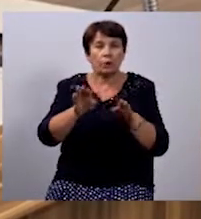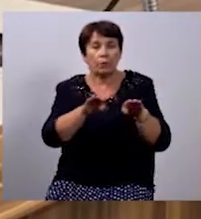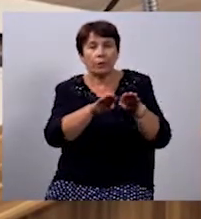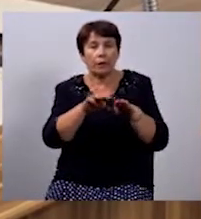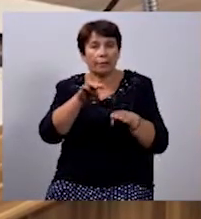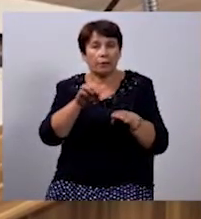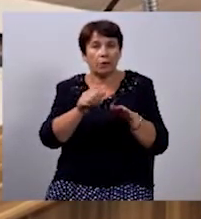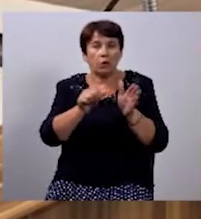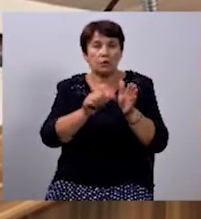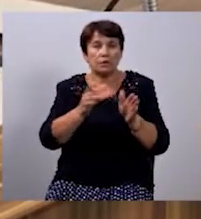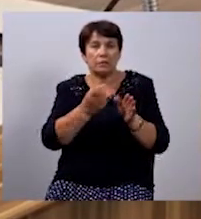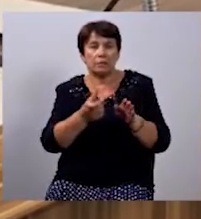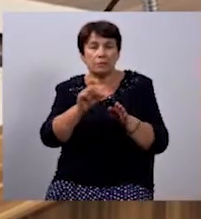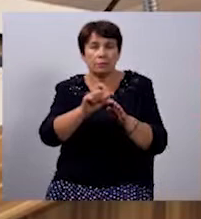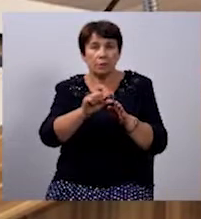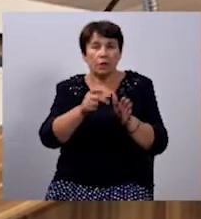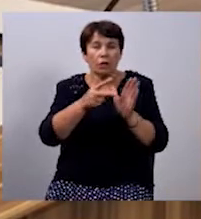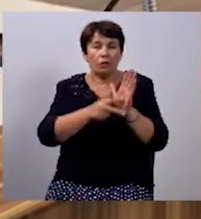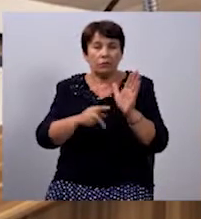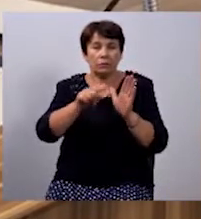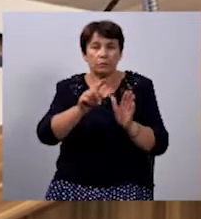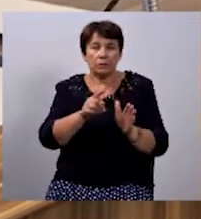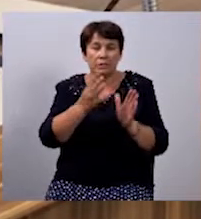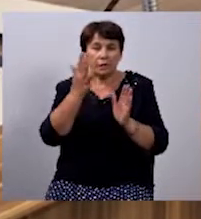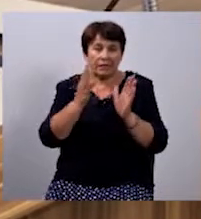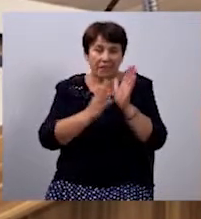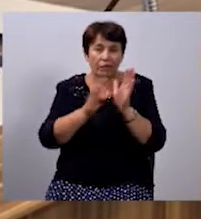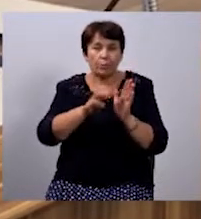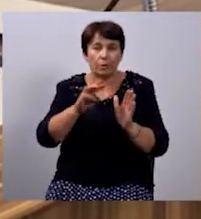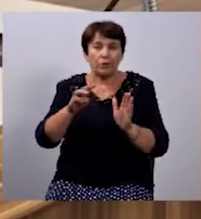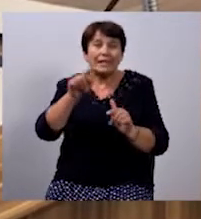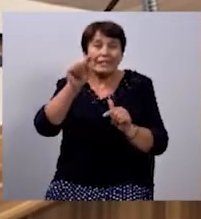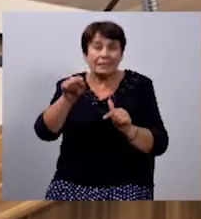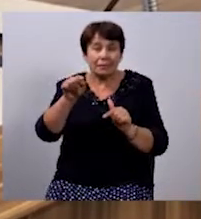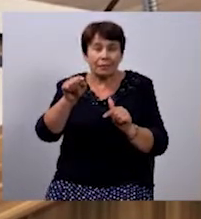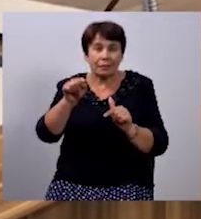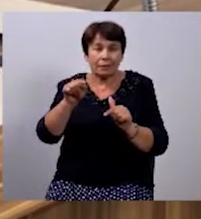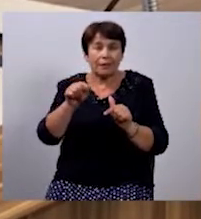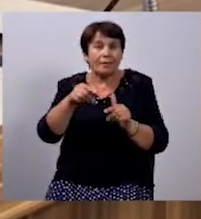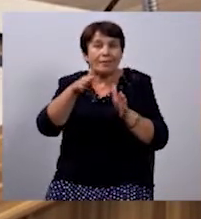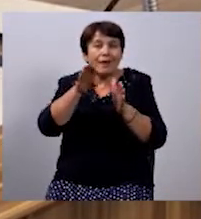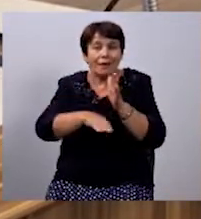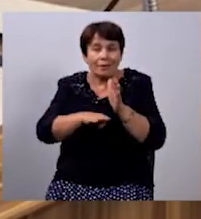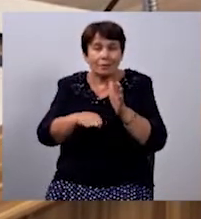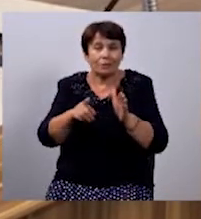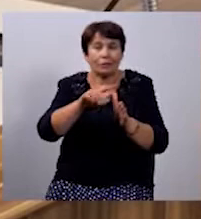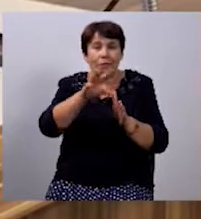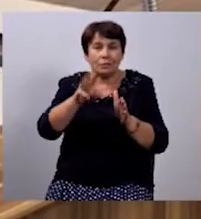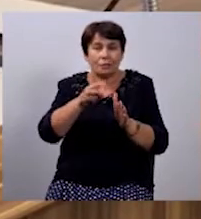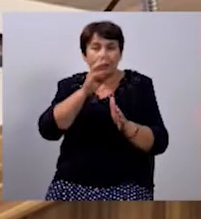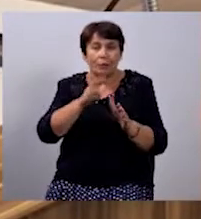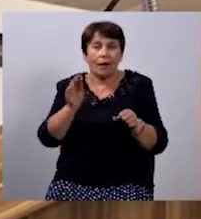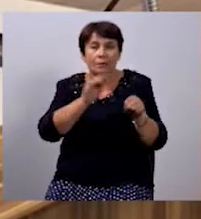у 6 разів, становить 89 мільйонів гривень. З них найгірша ситуація з виплатою зароблати